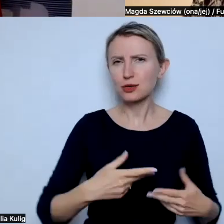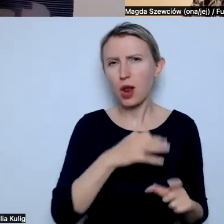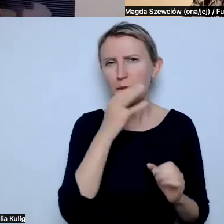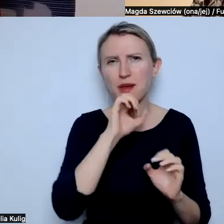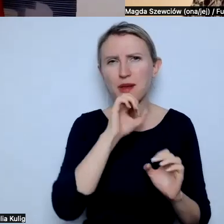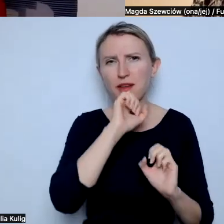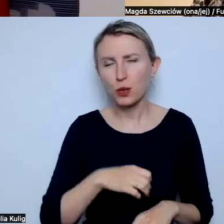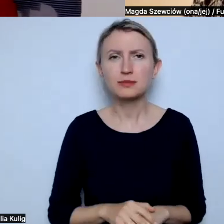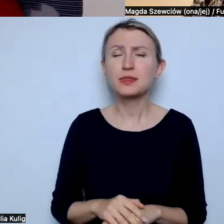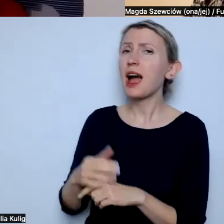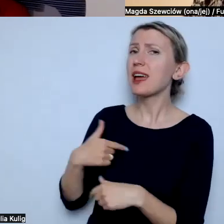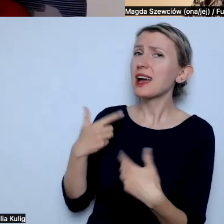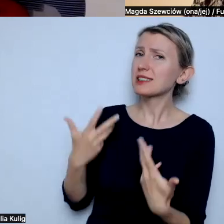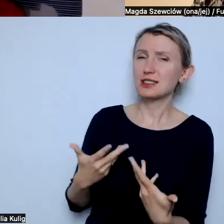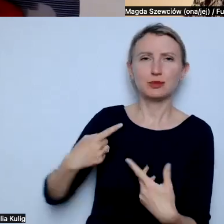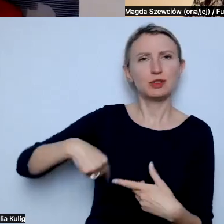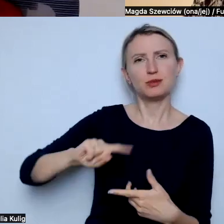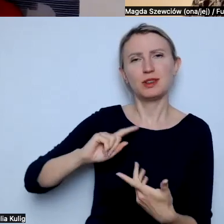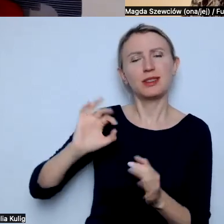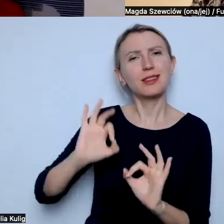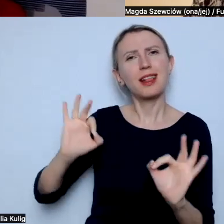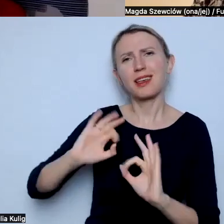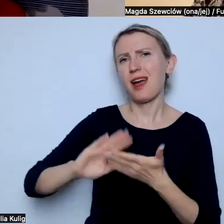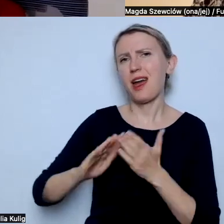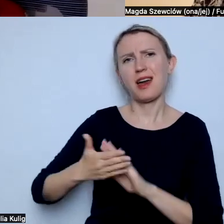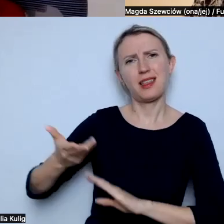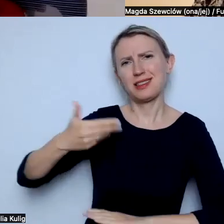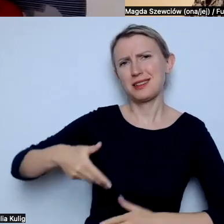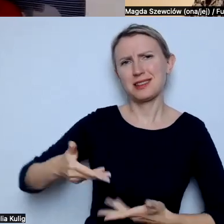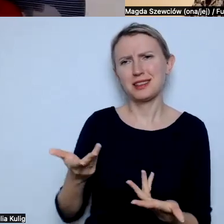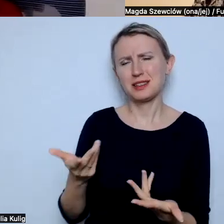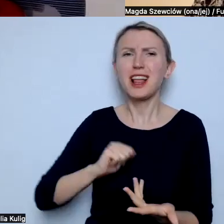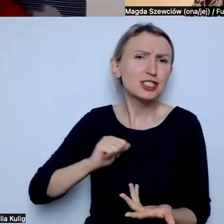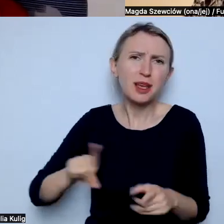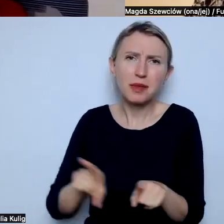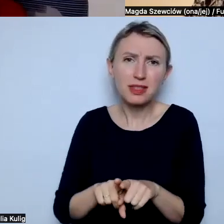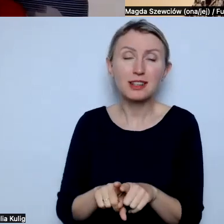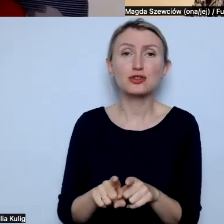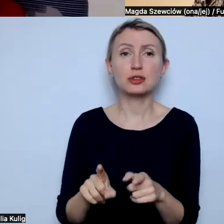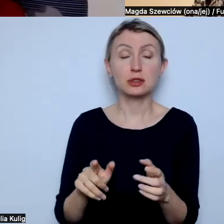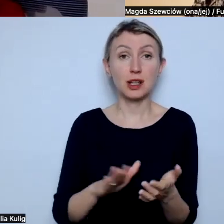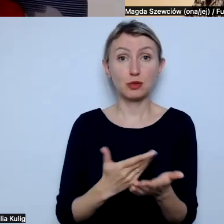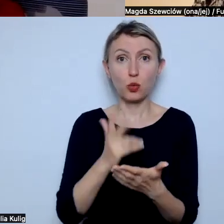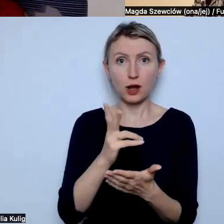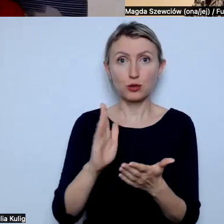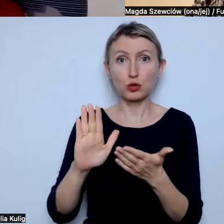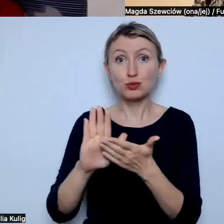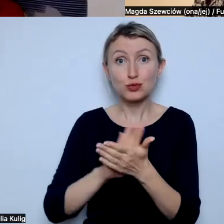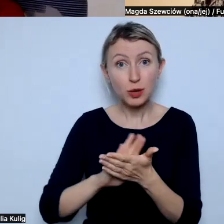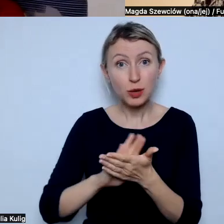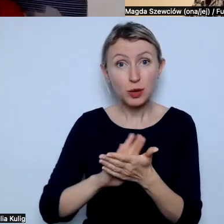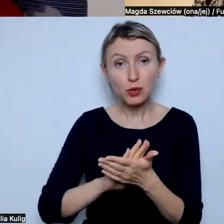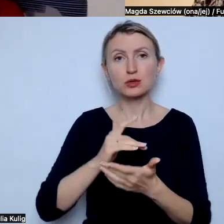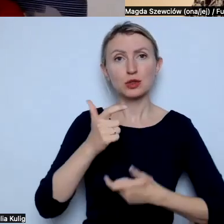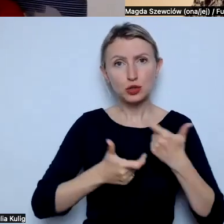Ale ja bym chciała, żebyśmy byli dla siebie delikatni, bo, znaczy nie, inaczej, jeśli już ktoś przeprosi i zrobi to tak, jak